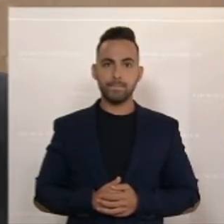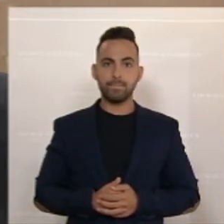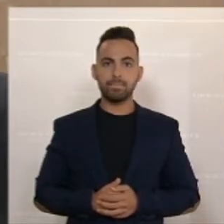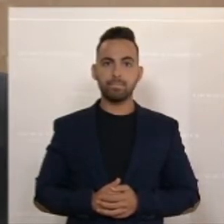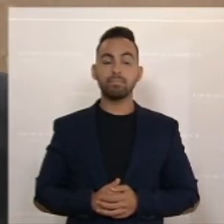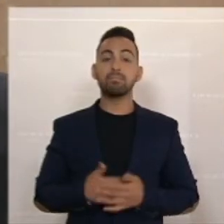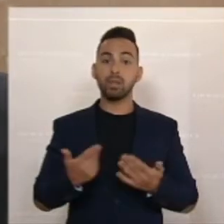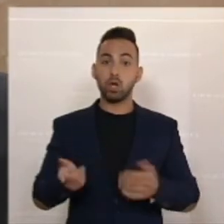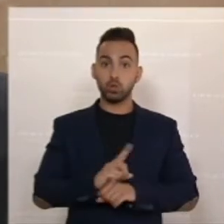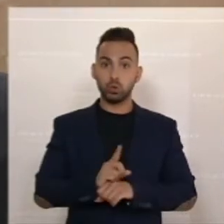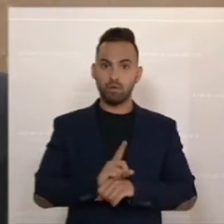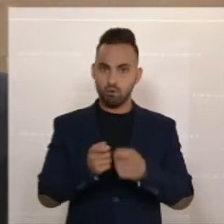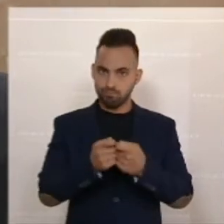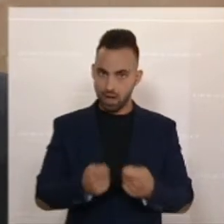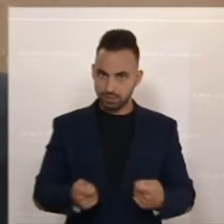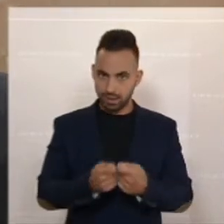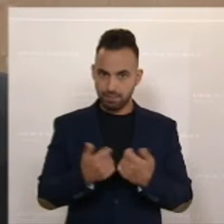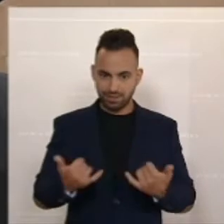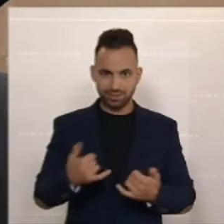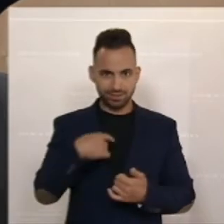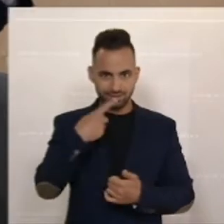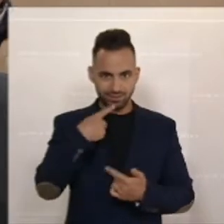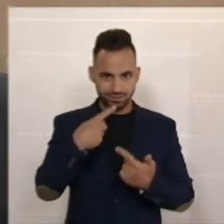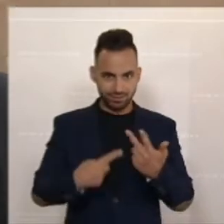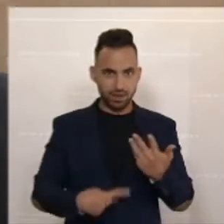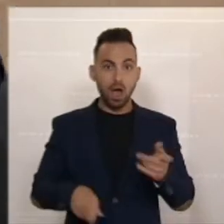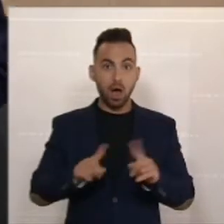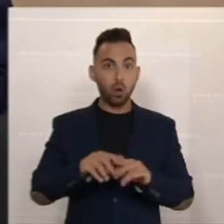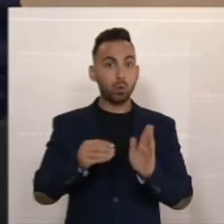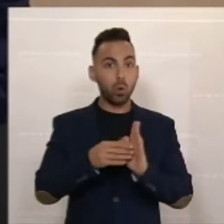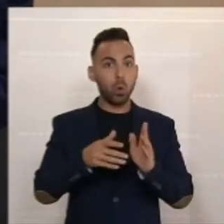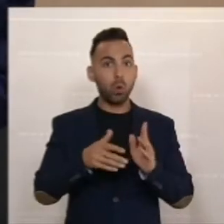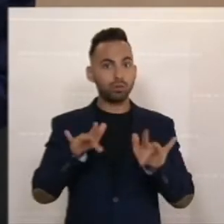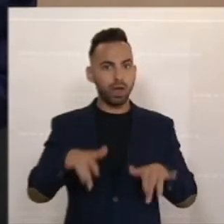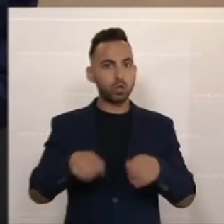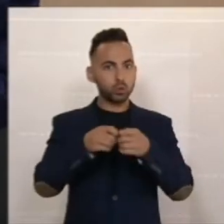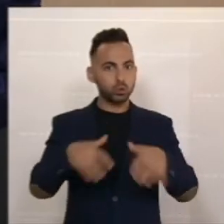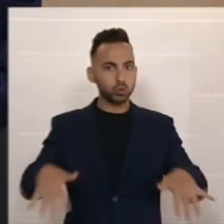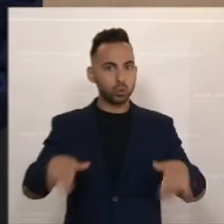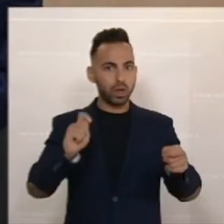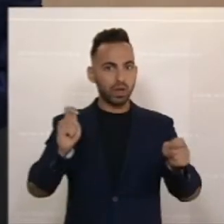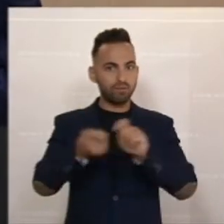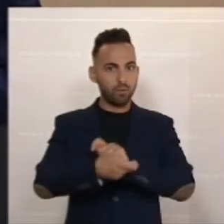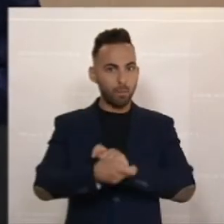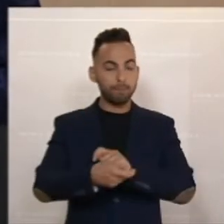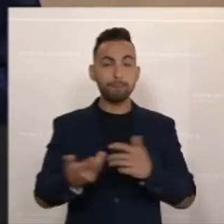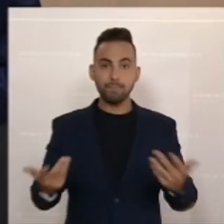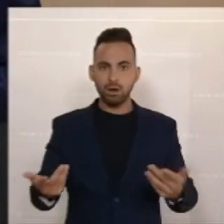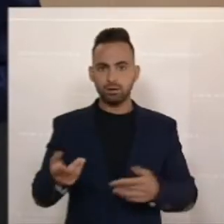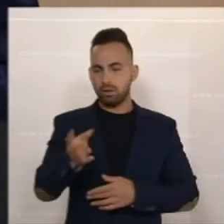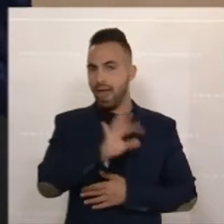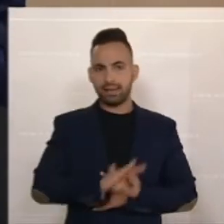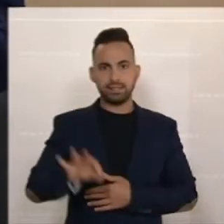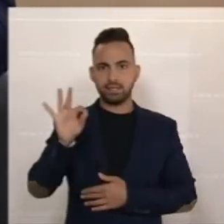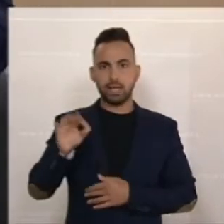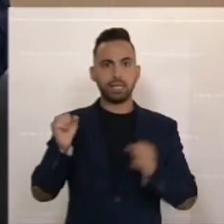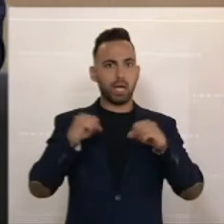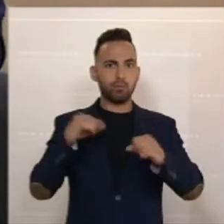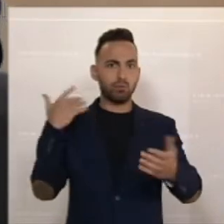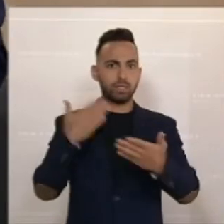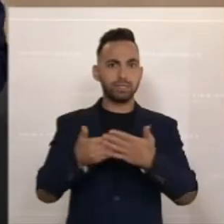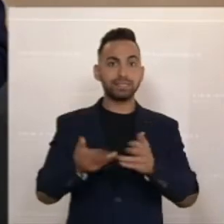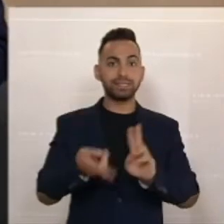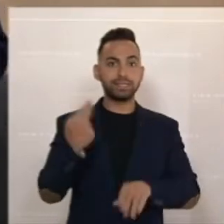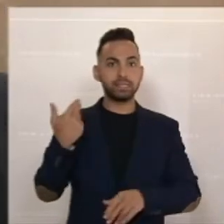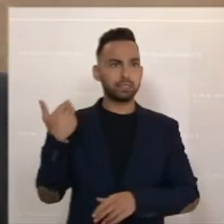Neben den Sofortmaßnahmen, die ich jetzt beschrieben habe, haben wir auch eine strukturelle Reform angegangen, die einzigartig ist in der Republik und seit